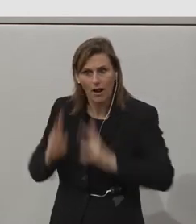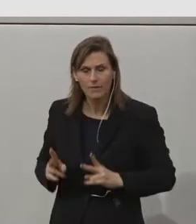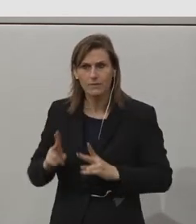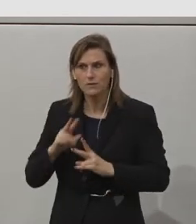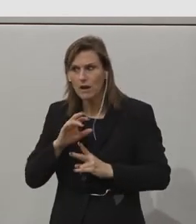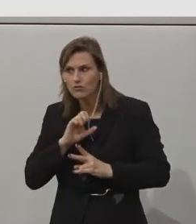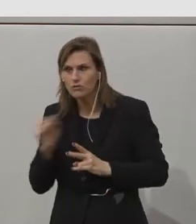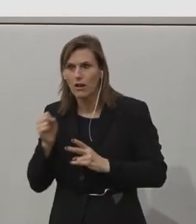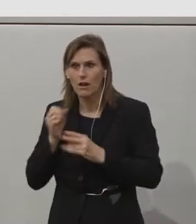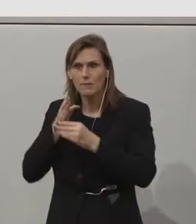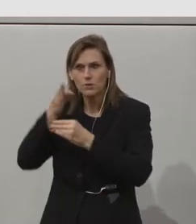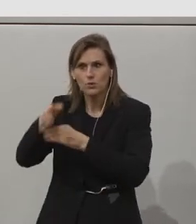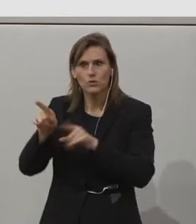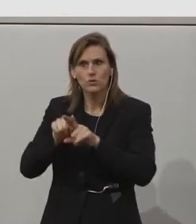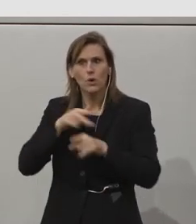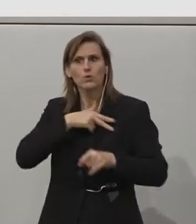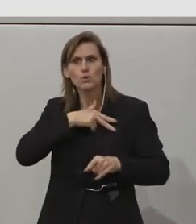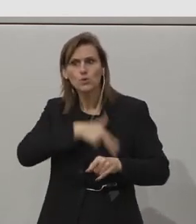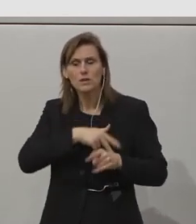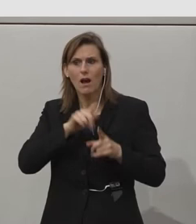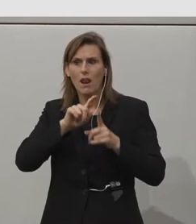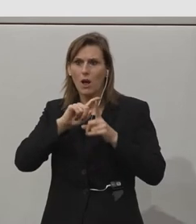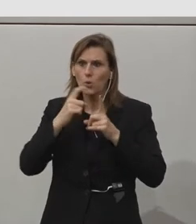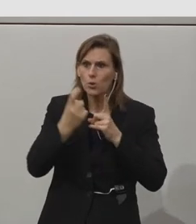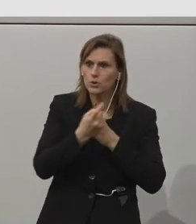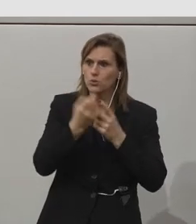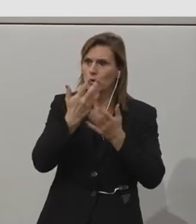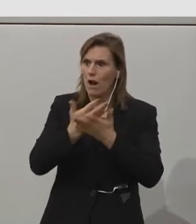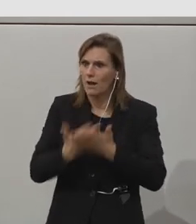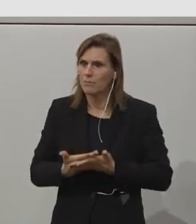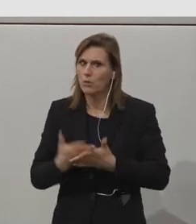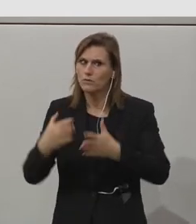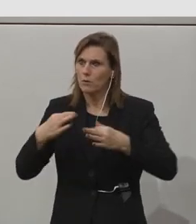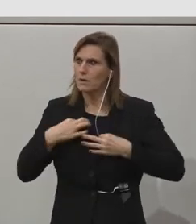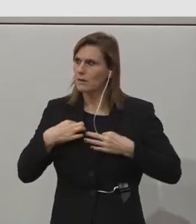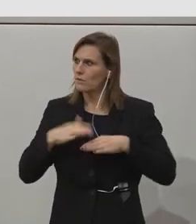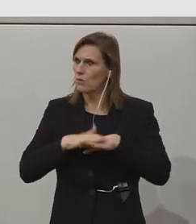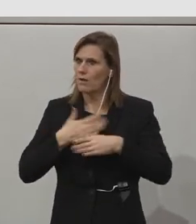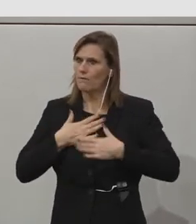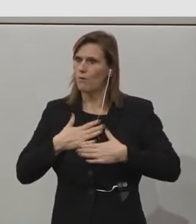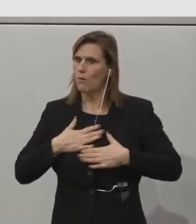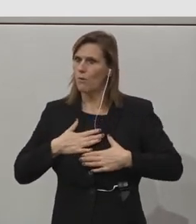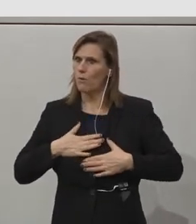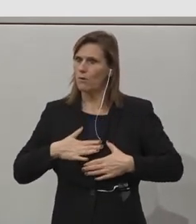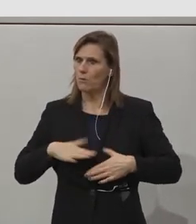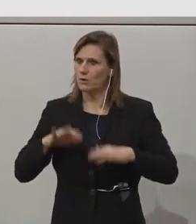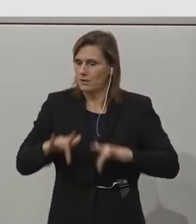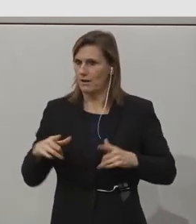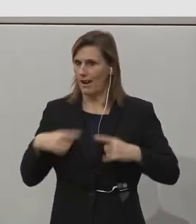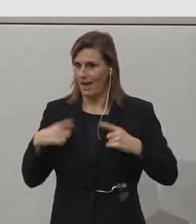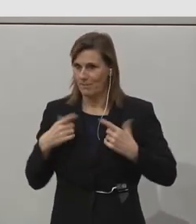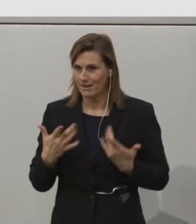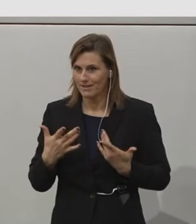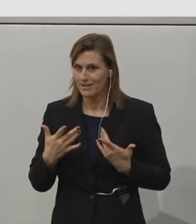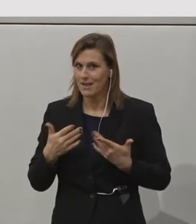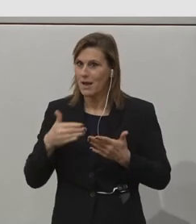erreichen kann und wenn das soziale und kulturelle Angebot so ist, dass ich mich wohlfühle und dass ich gerne dort lebe. Und das